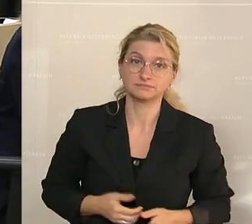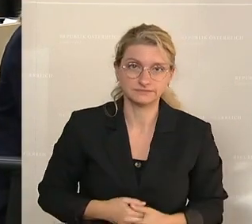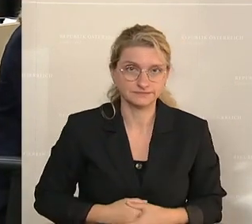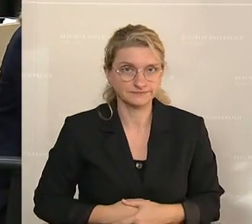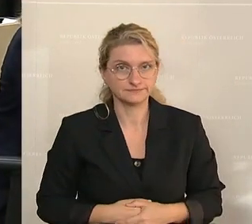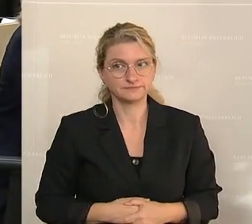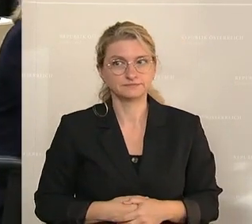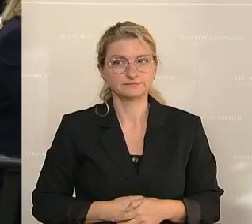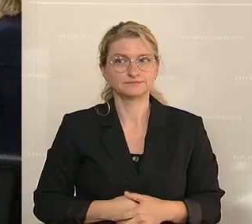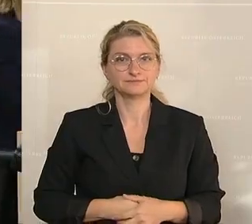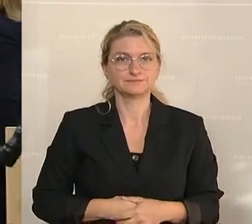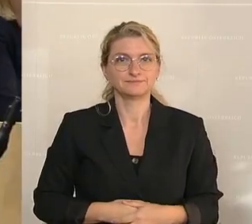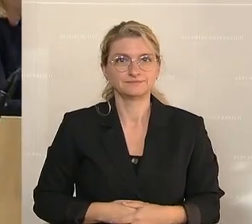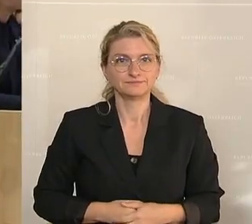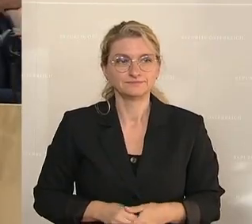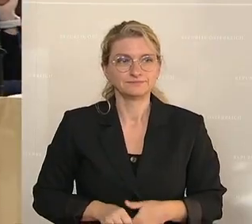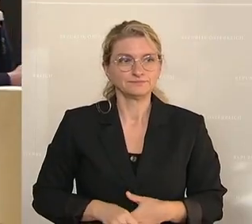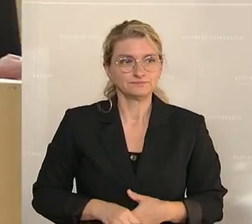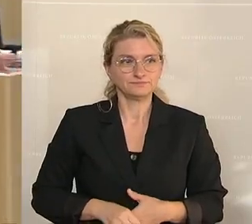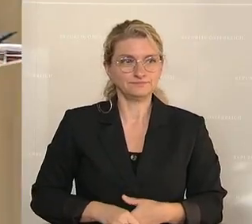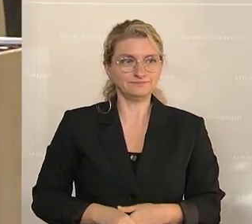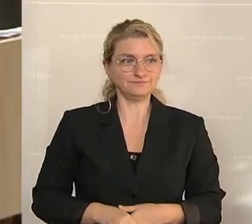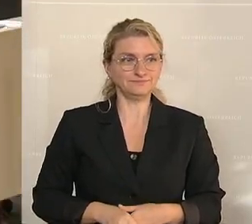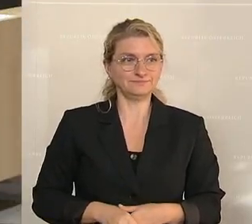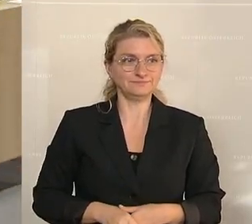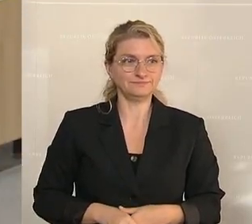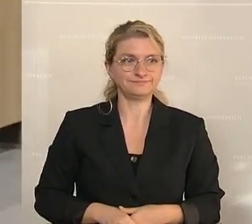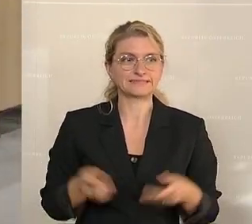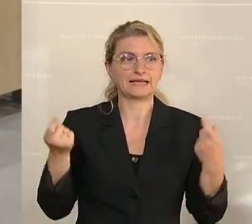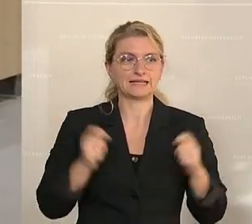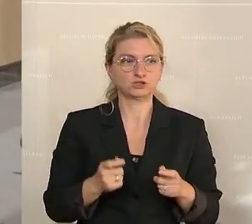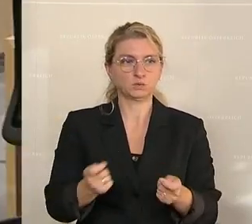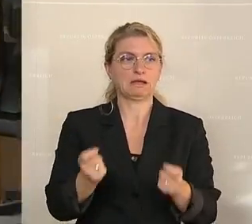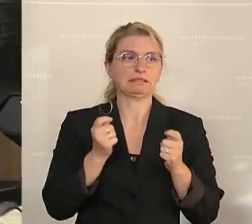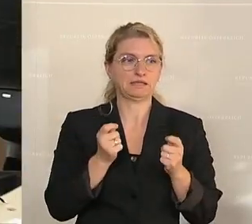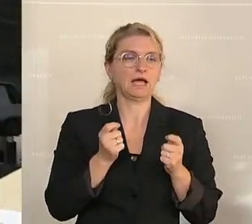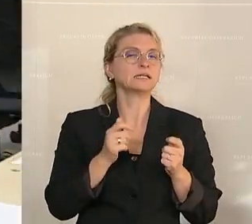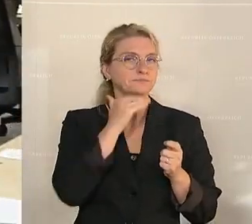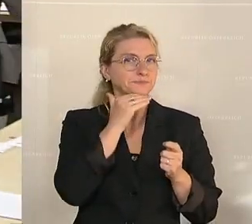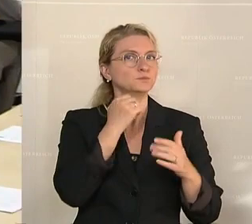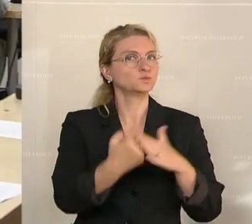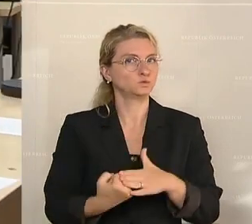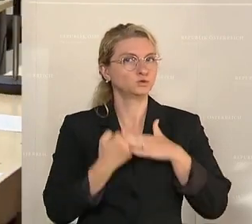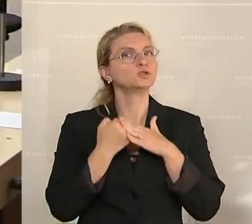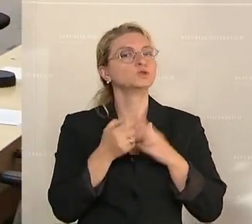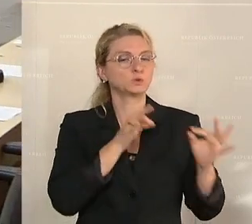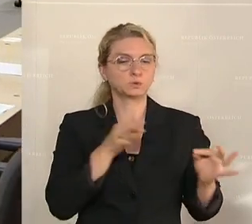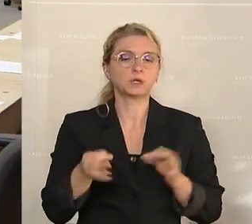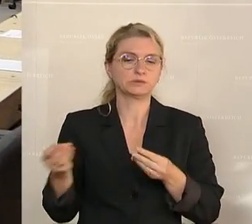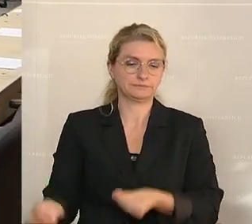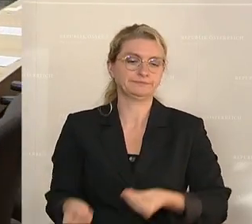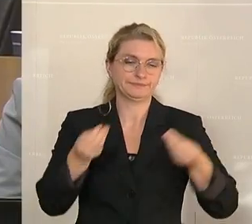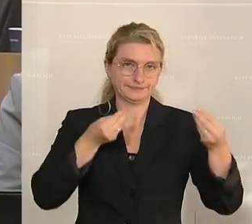Christian Hafenecker von den Freiheitlichen spricht in seiner Rede wenig über den Bundesrechnungsabschluss 2021, sondern konzentriert sich in seiner